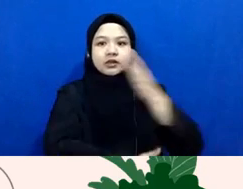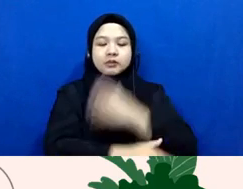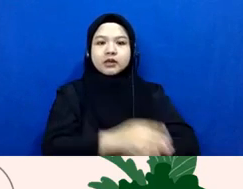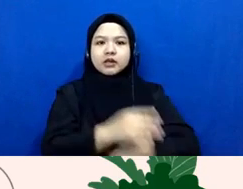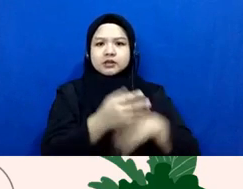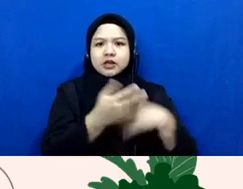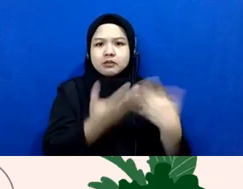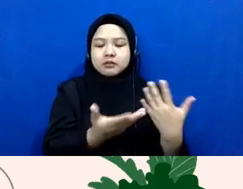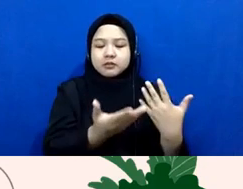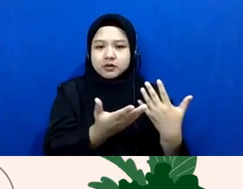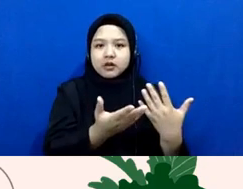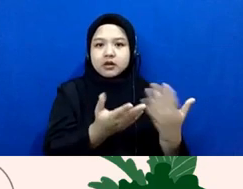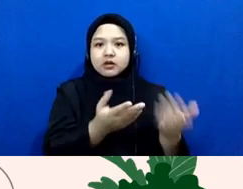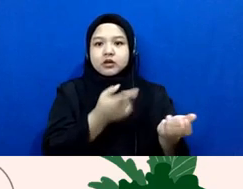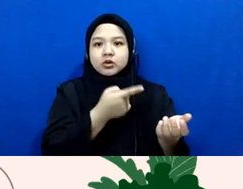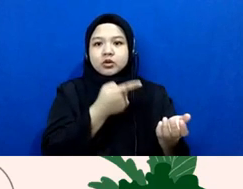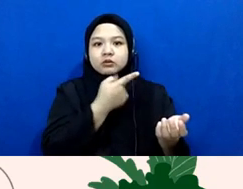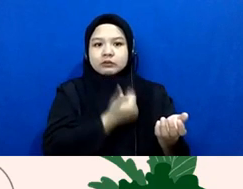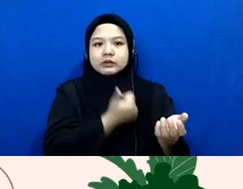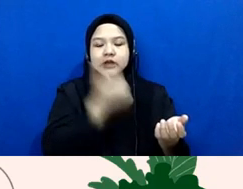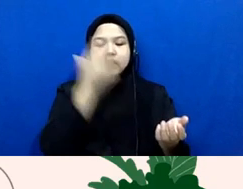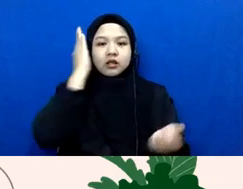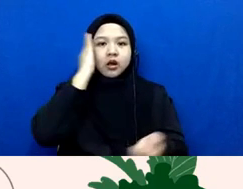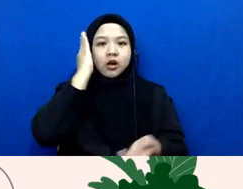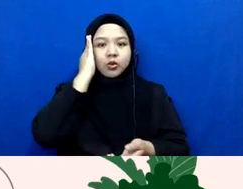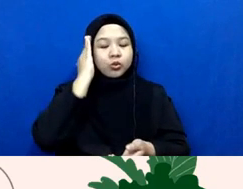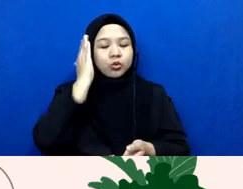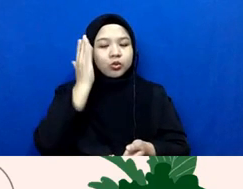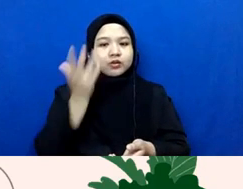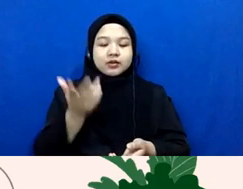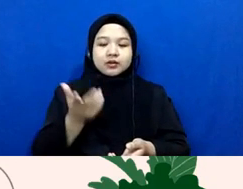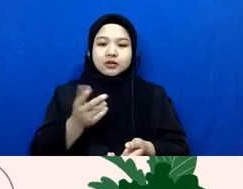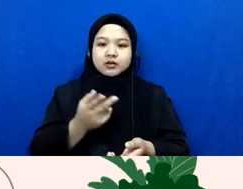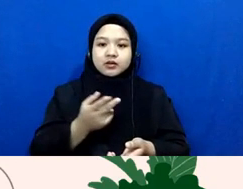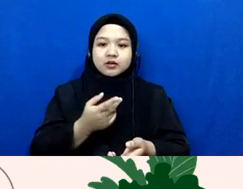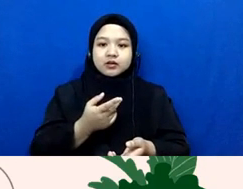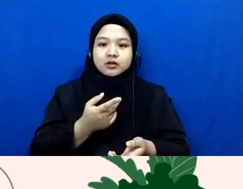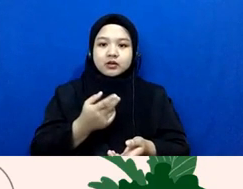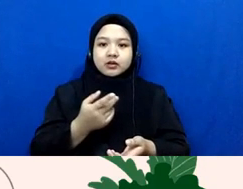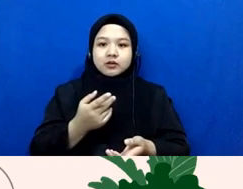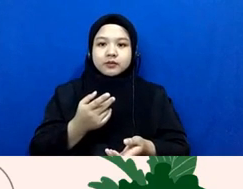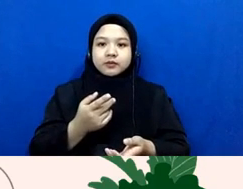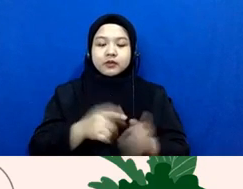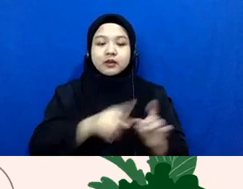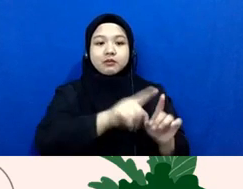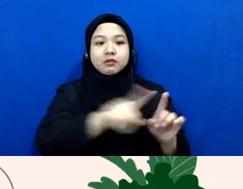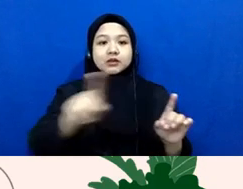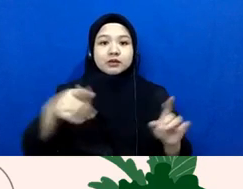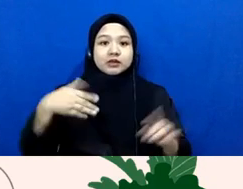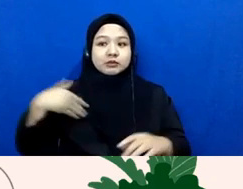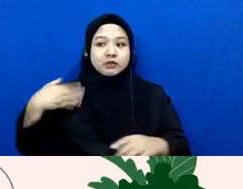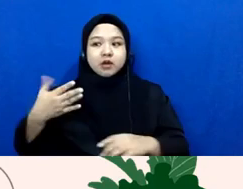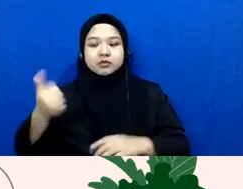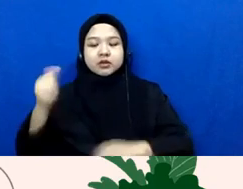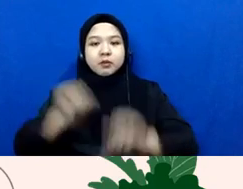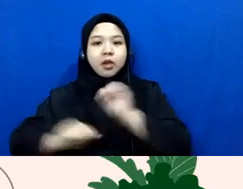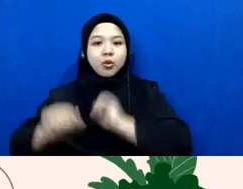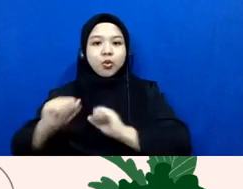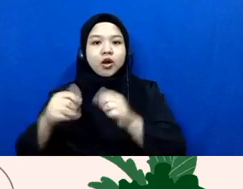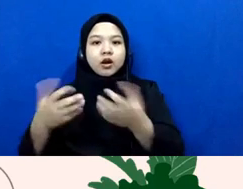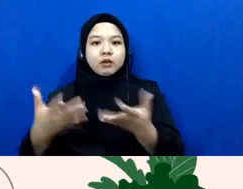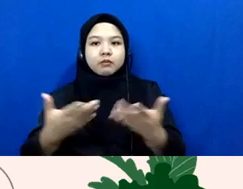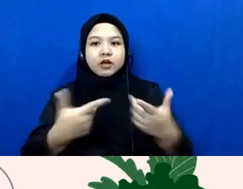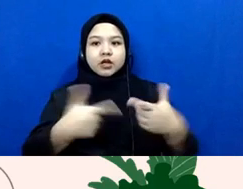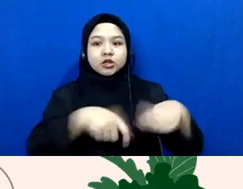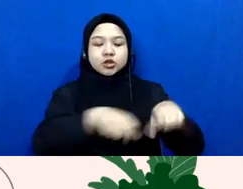karena itu akan menentukan apa yang seharusnya dilakukan oleh masing-masing pihak sesuai jenis disabilitas